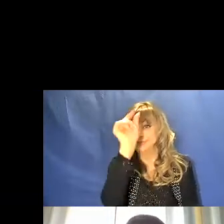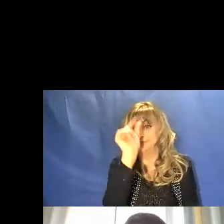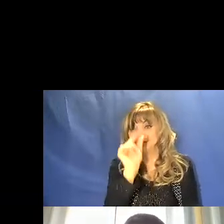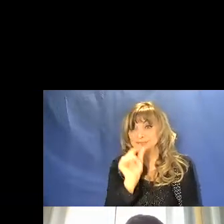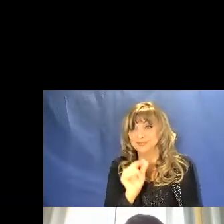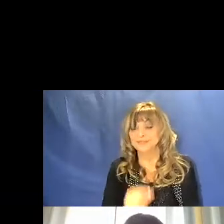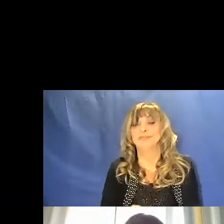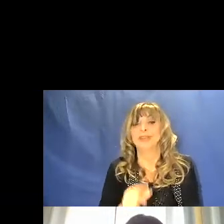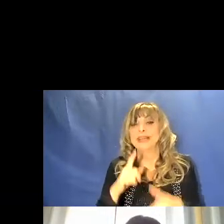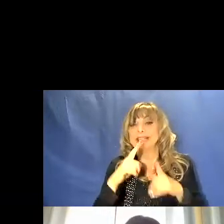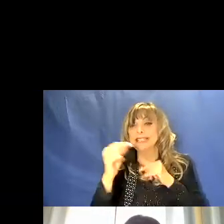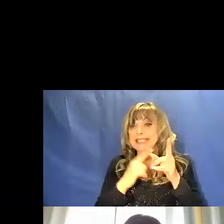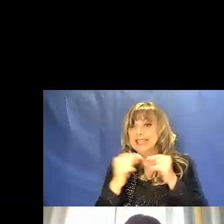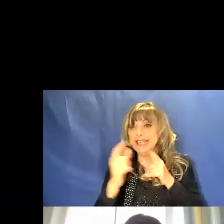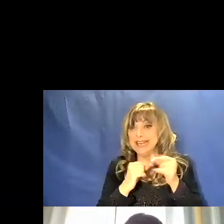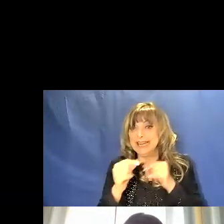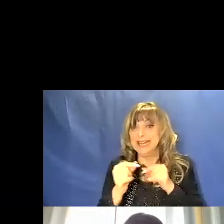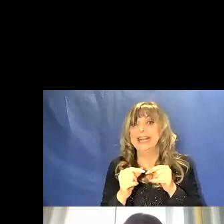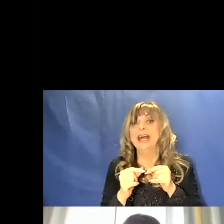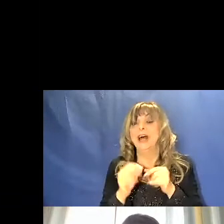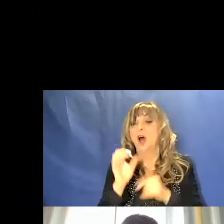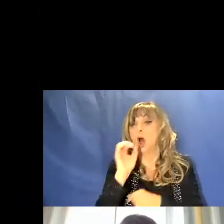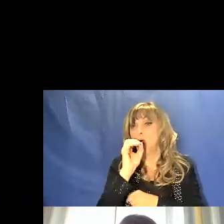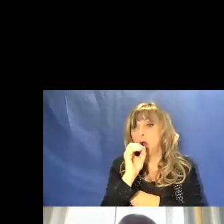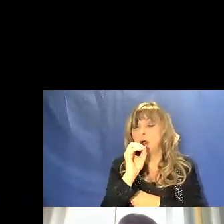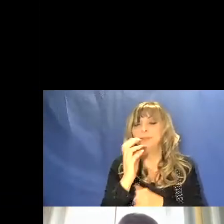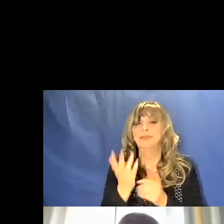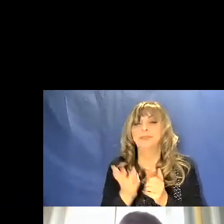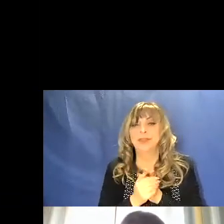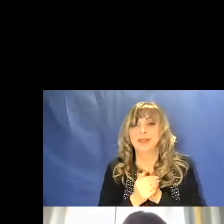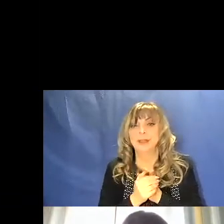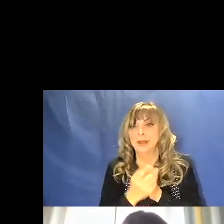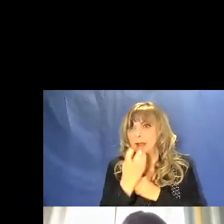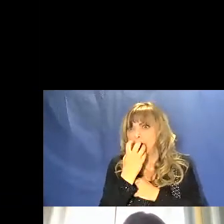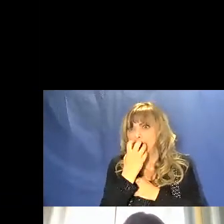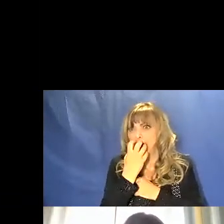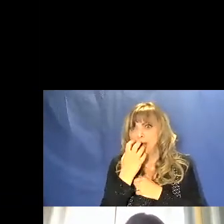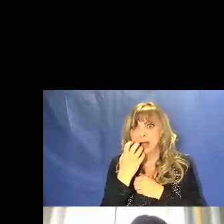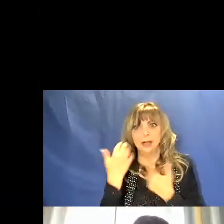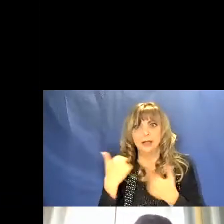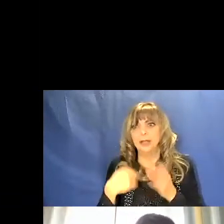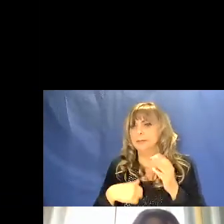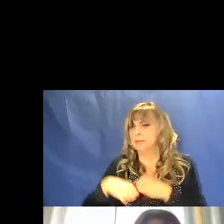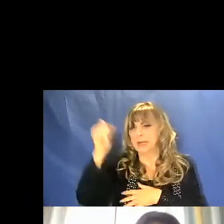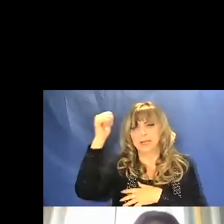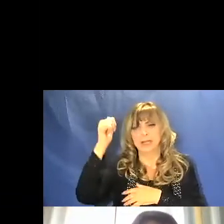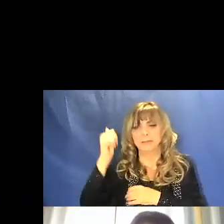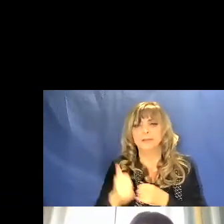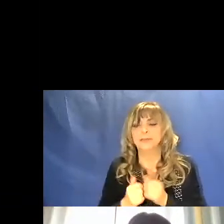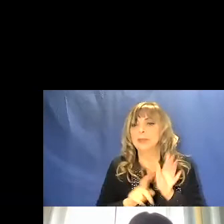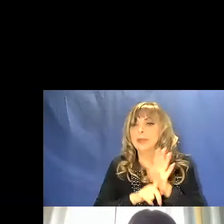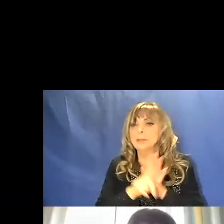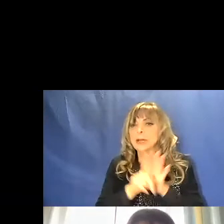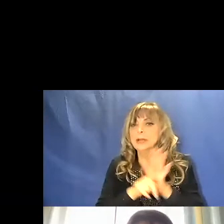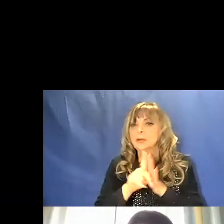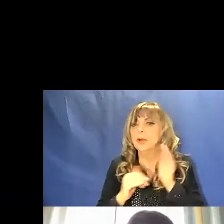Stelle di classe spettrale O sono le stelle più calde in assoluto. La temperatura è